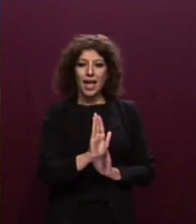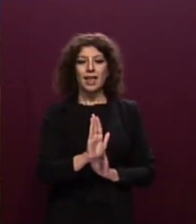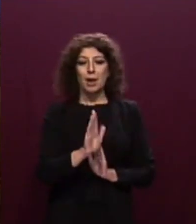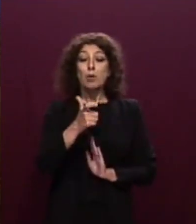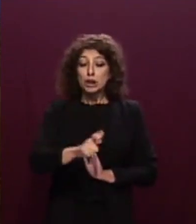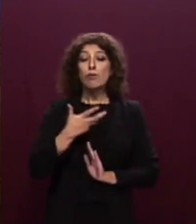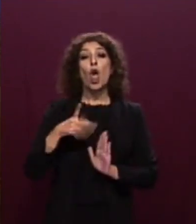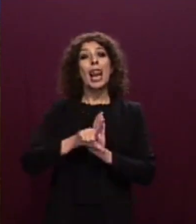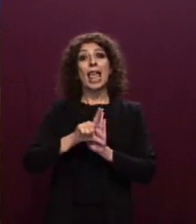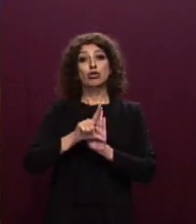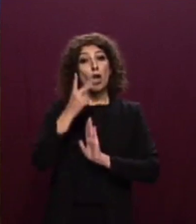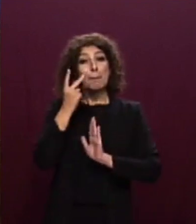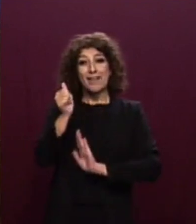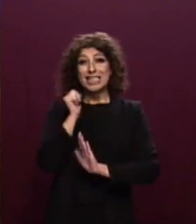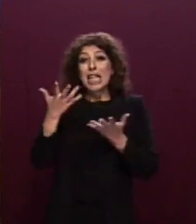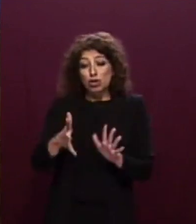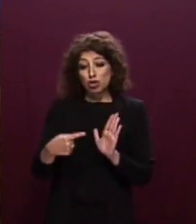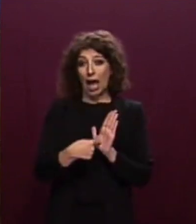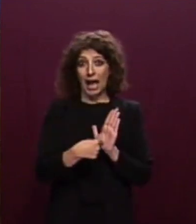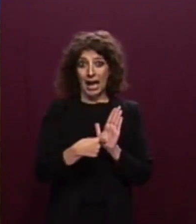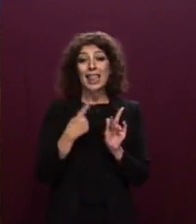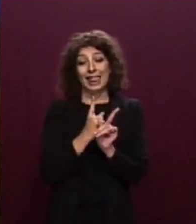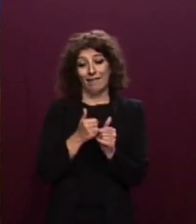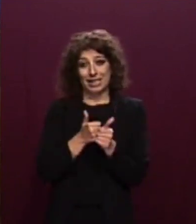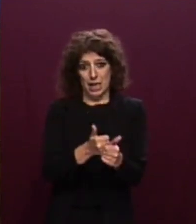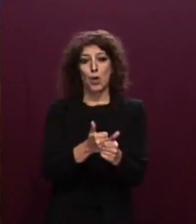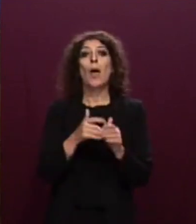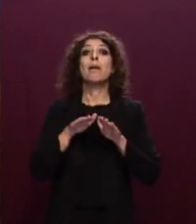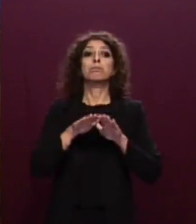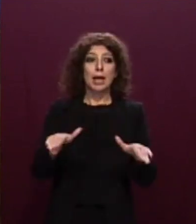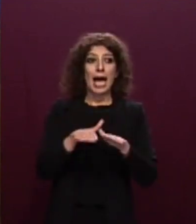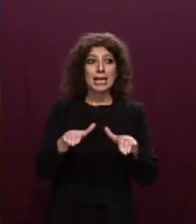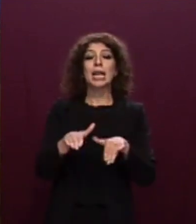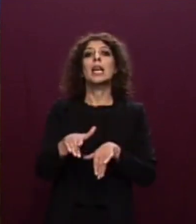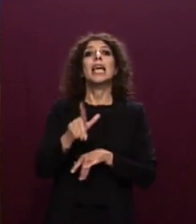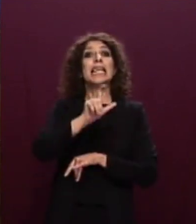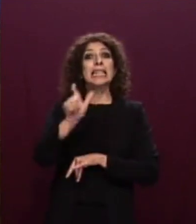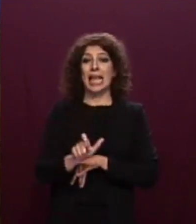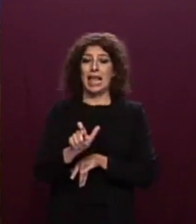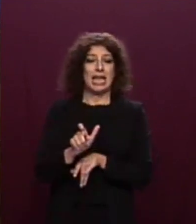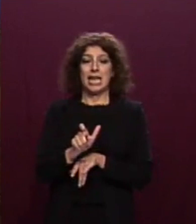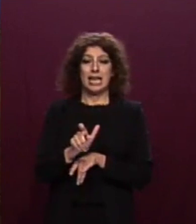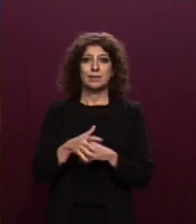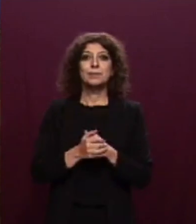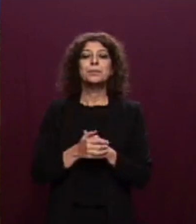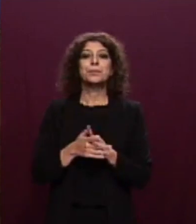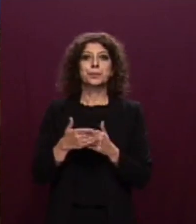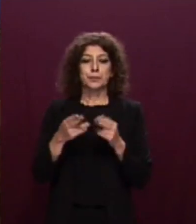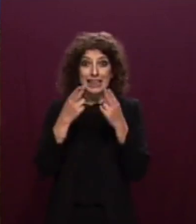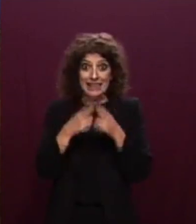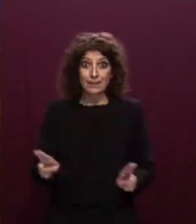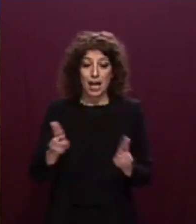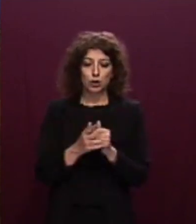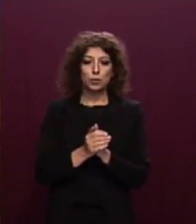vigenti. Il 2 novembre ho rappresentato al nostro Ministro degli Esteri l'esigenza di mantenere aperte le interlocuzioni con la Germania,